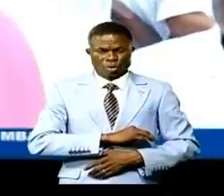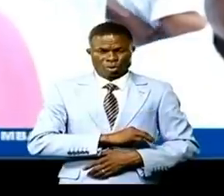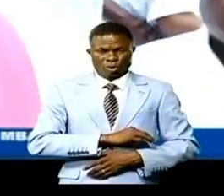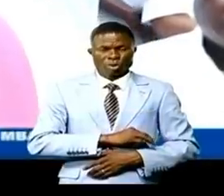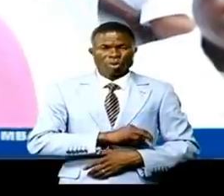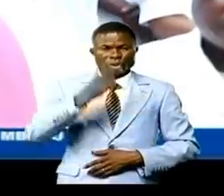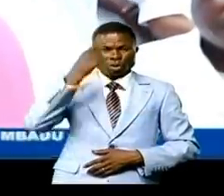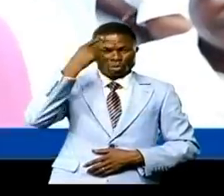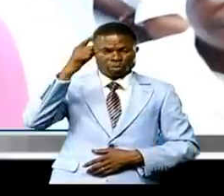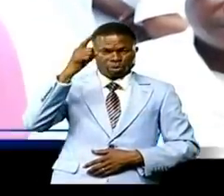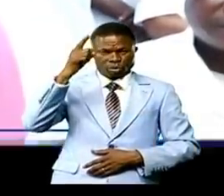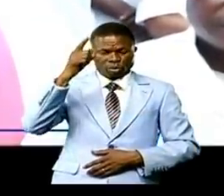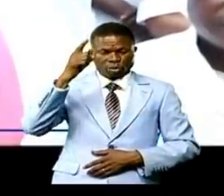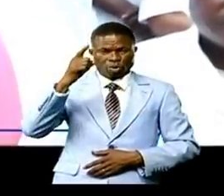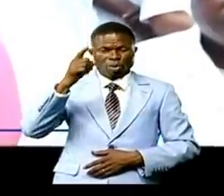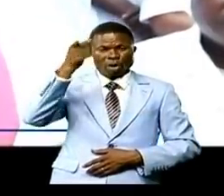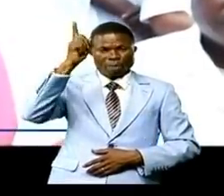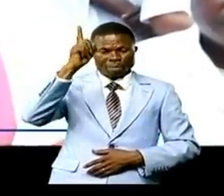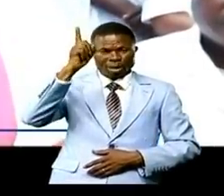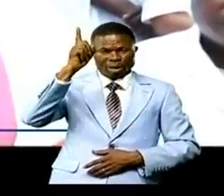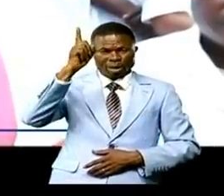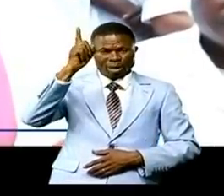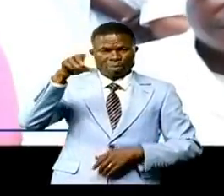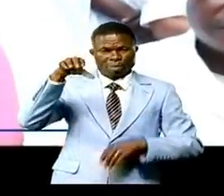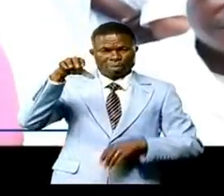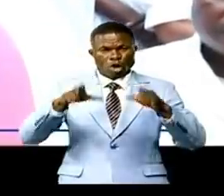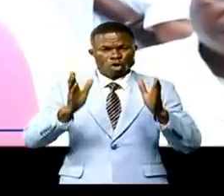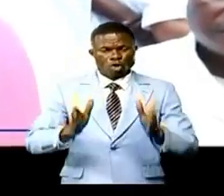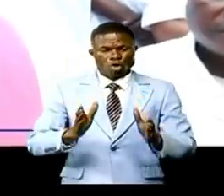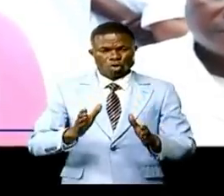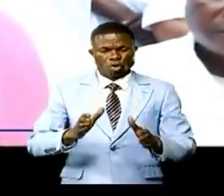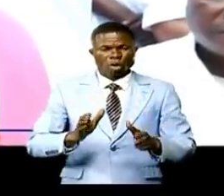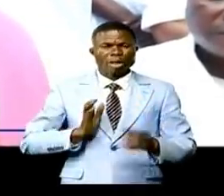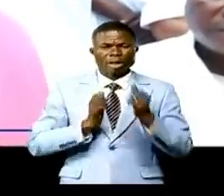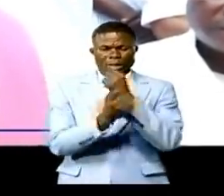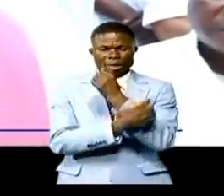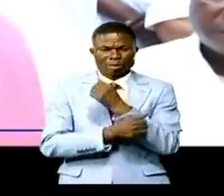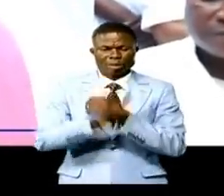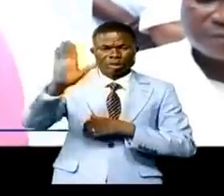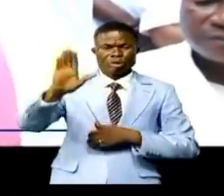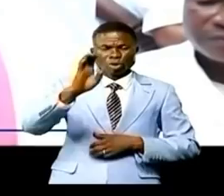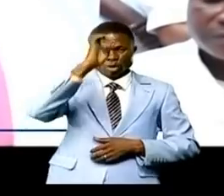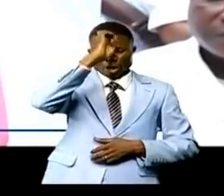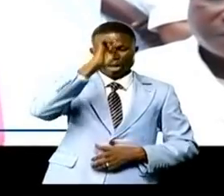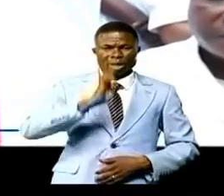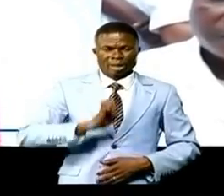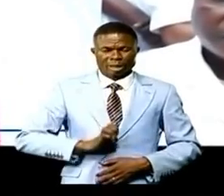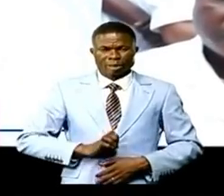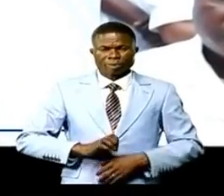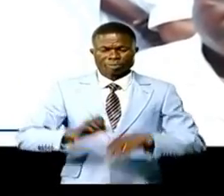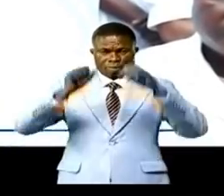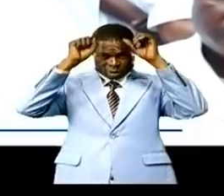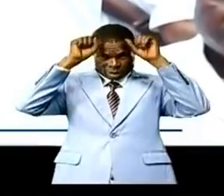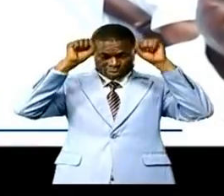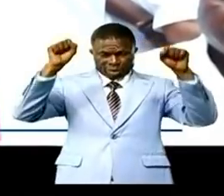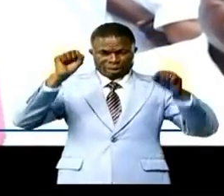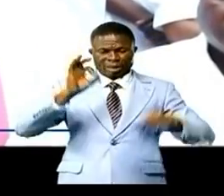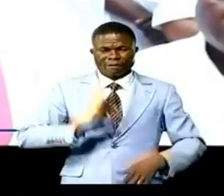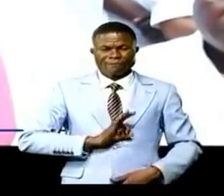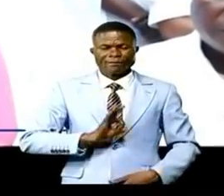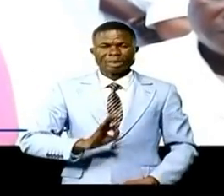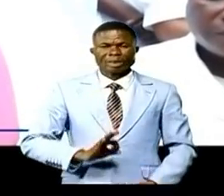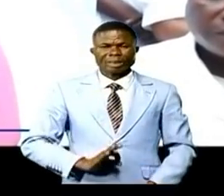d'entre les citoyens de notre pays, son Excellence M. Félix Antoine Chiseké de